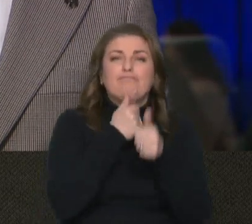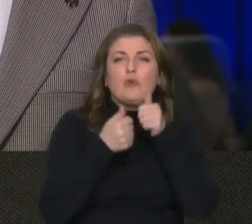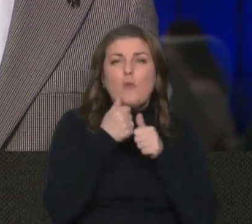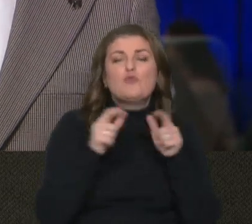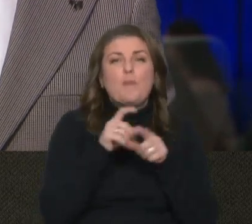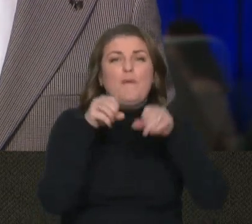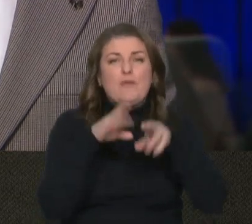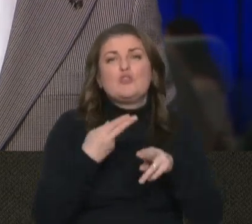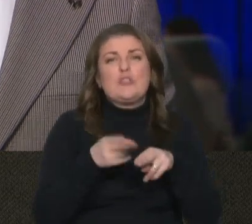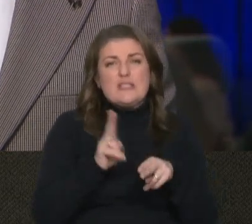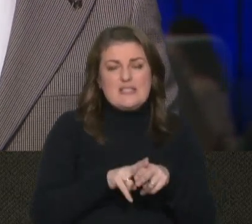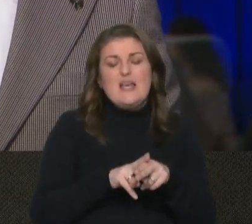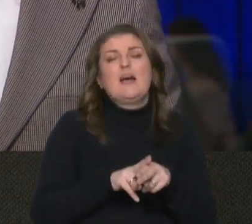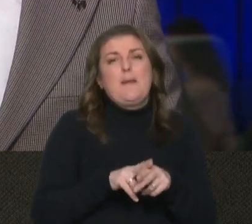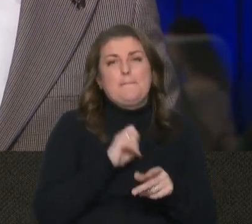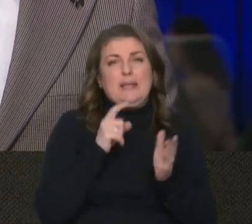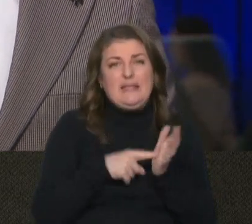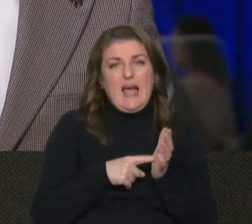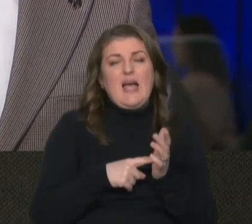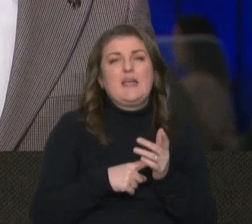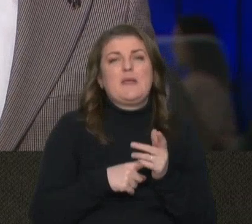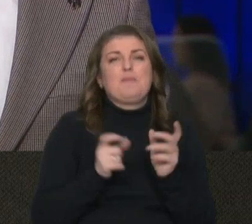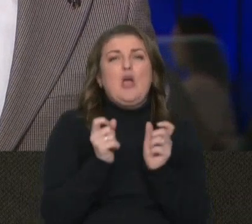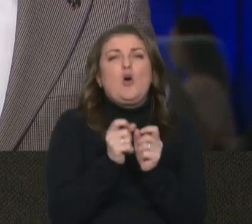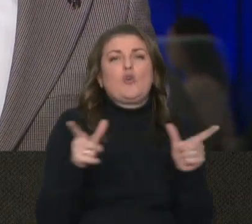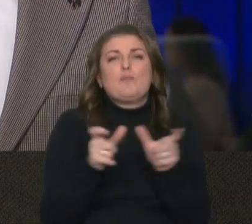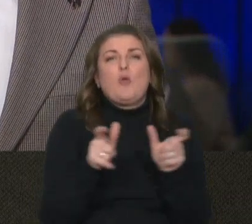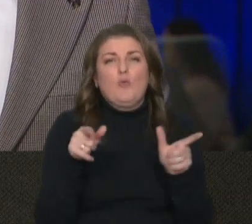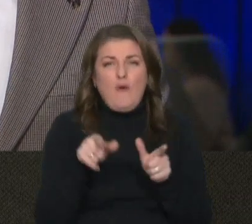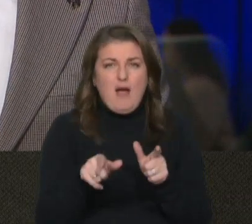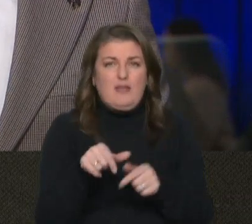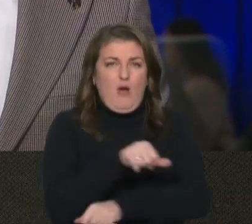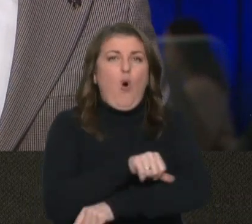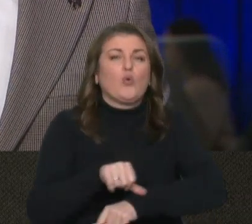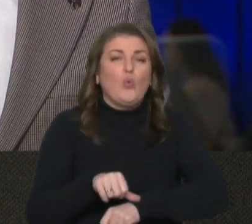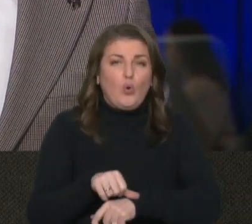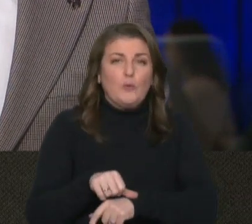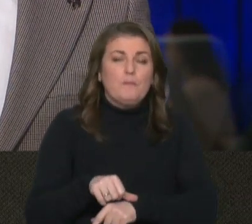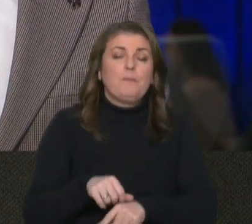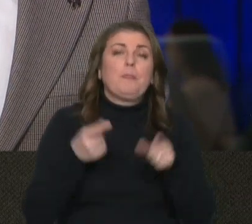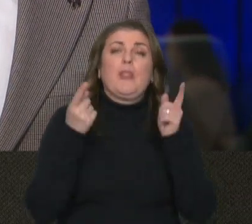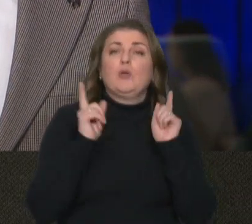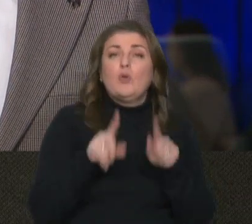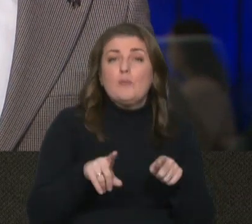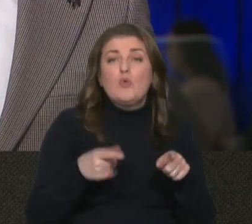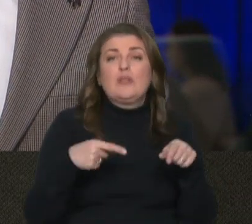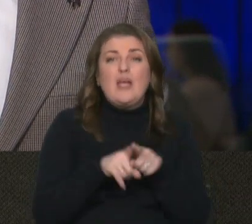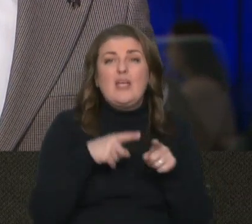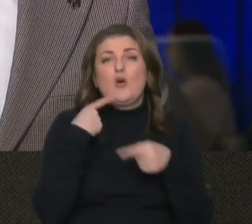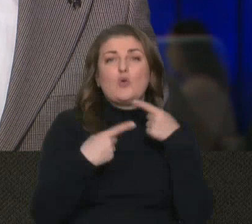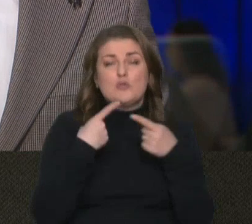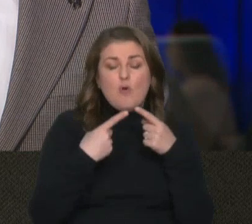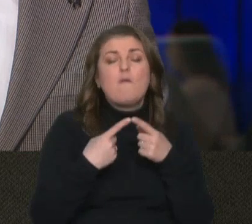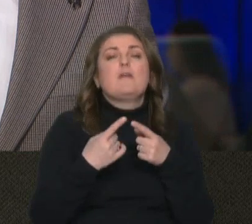вирішити це питання, розблокування, власне, кордону. Тому такі розмови